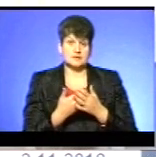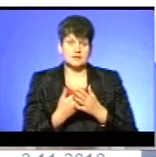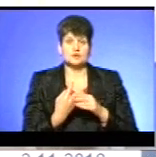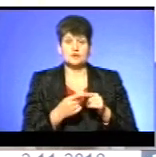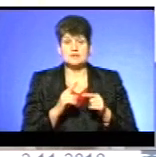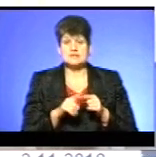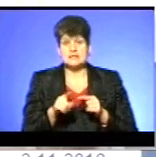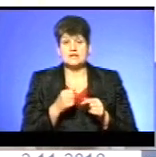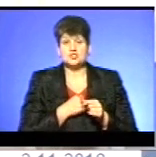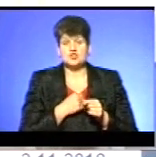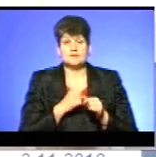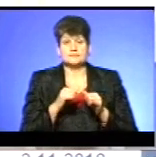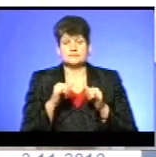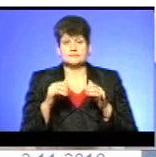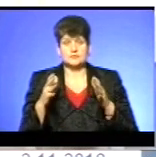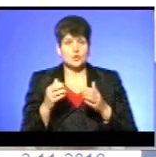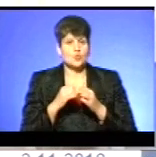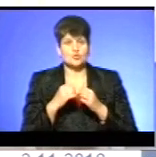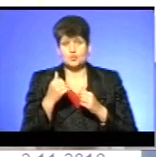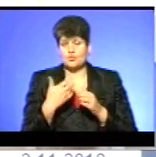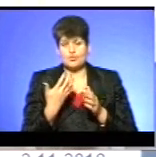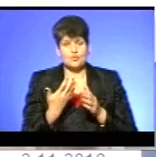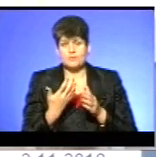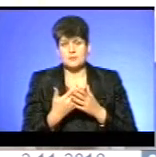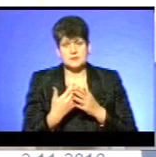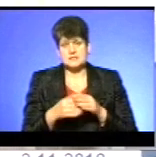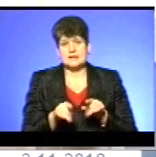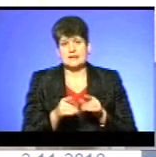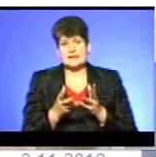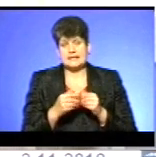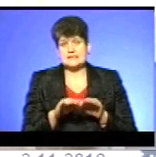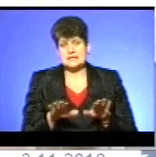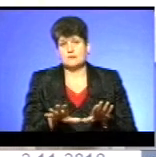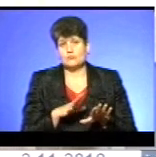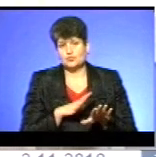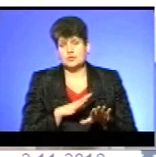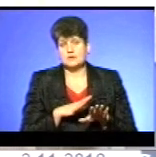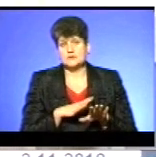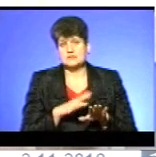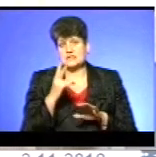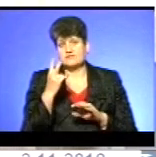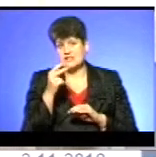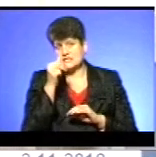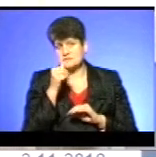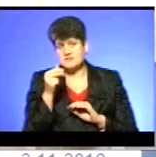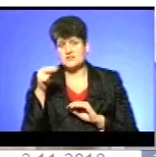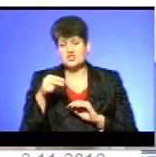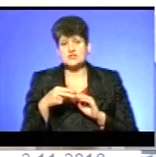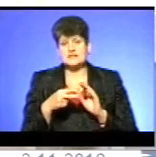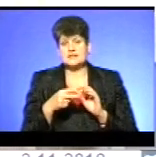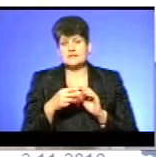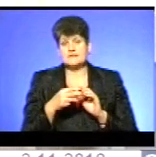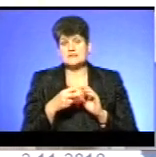статистика, на жаль, зростає. кожним роком десь приблизно така сама кількість дітей пропала за 12 місяців 2017 року.